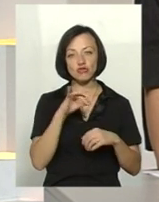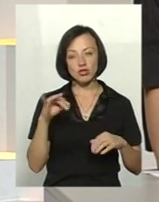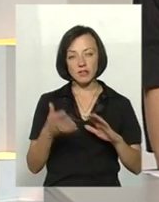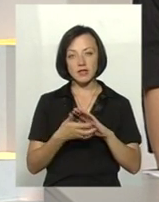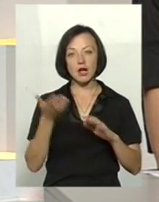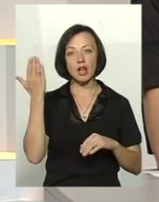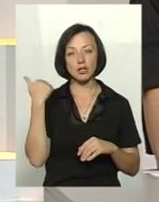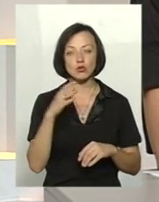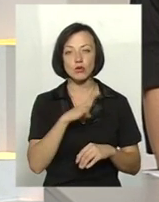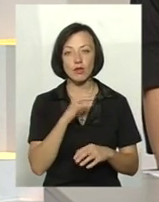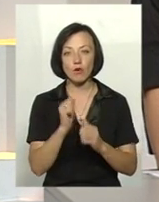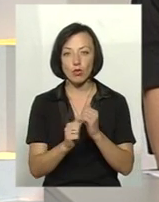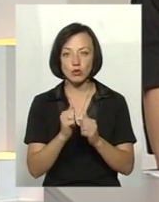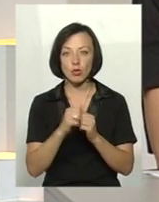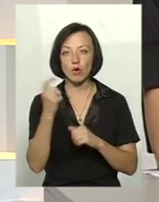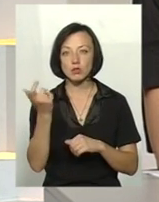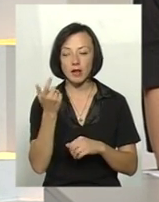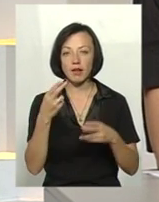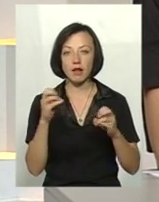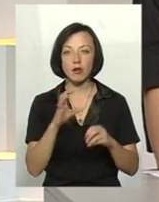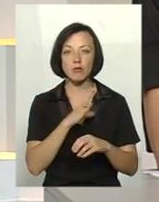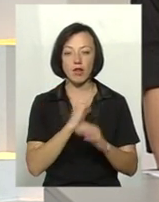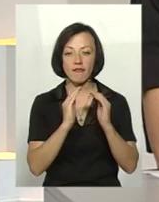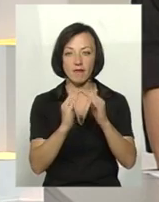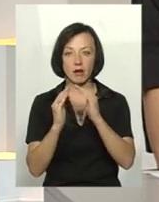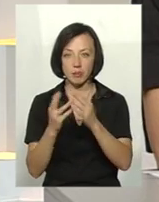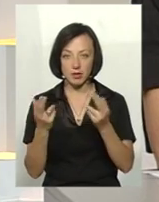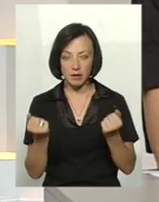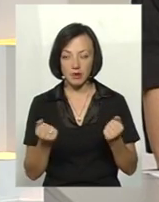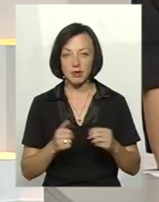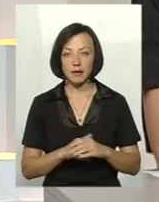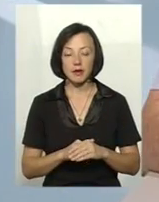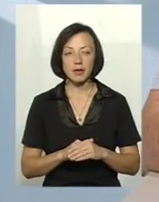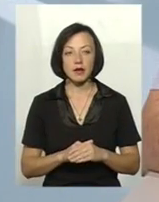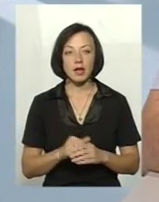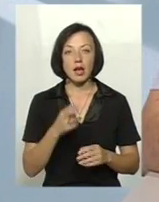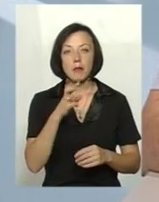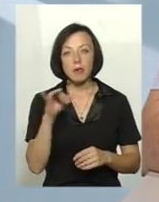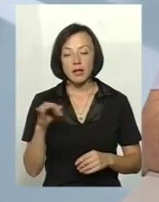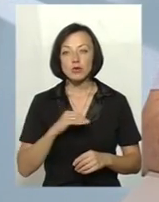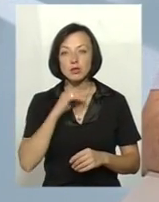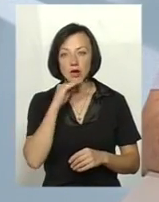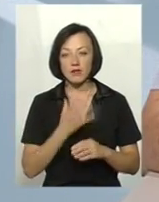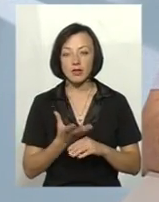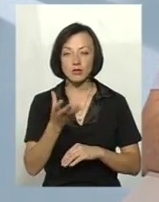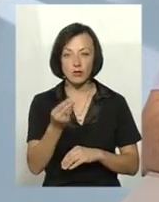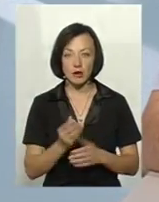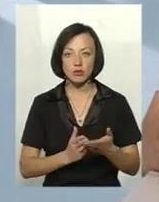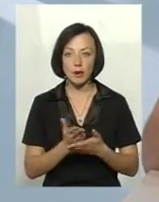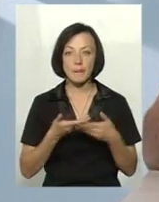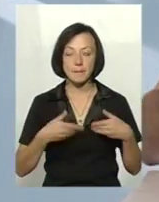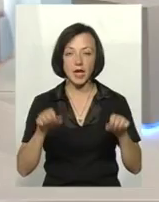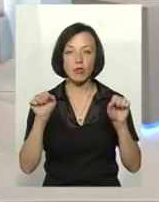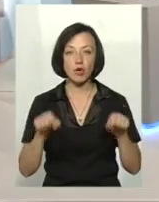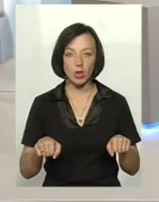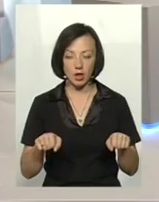Раніше були в кожному господарстві, де була тваринницька ферма, так ли? Я хочу сказати, що якби достатньо фінансувалася служба, ми могли